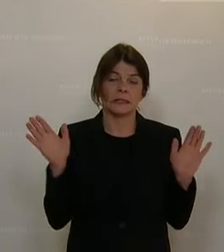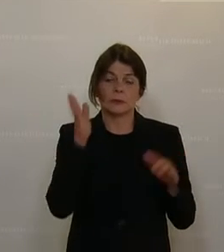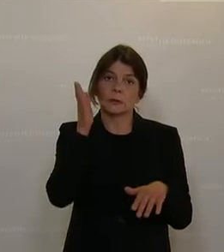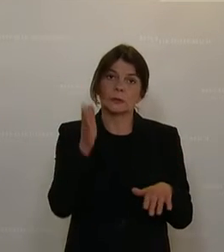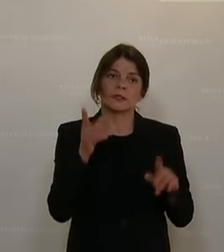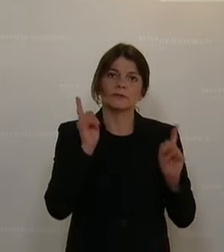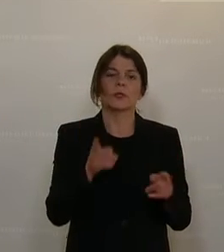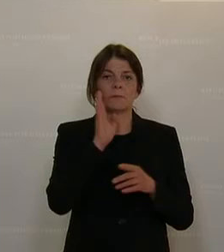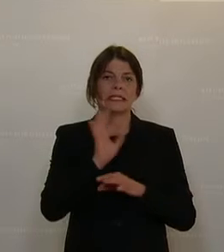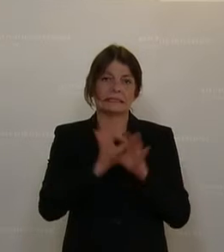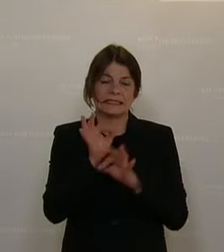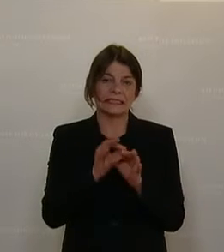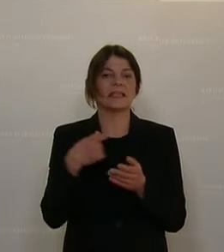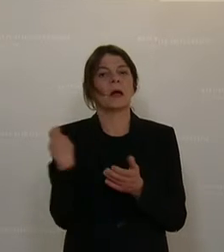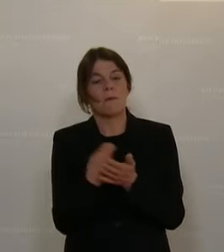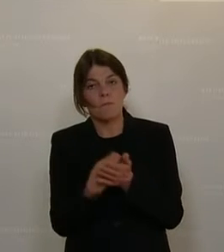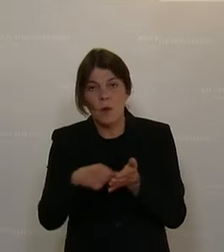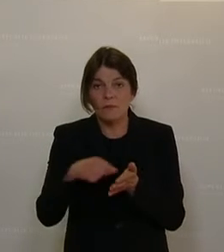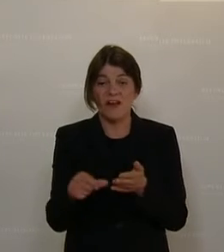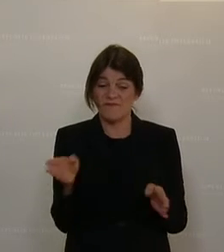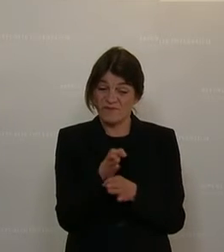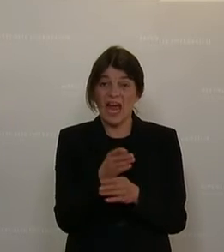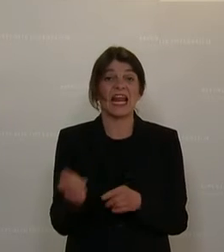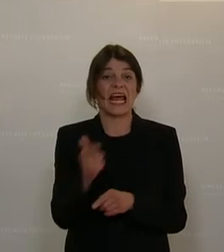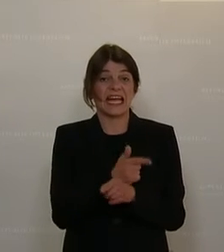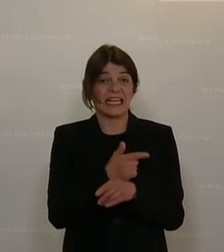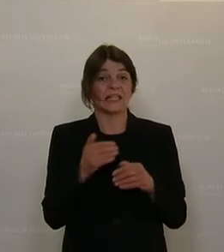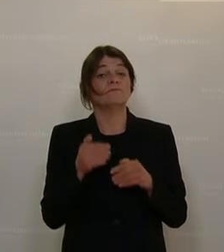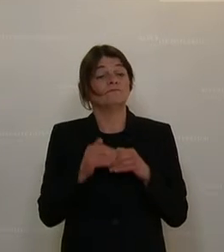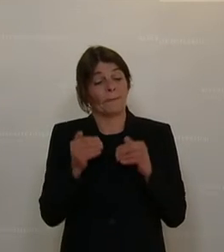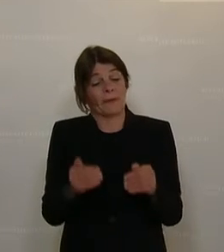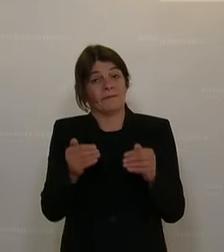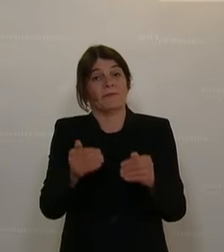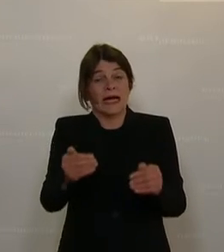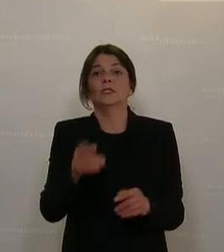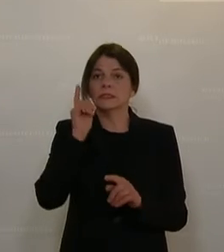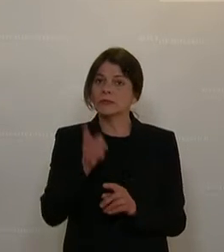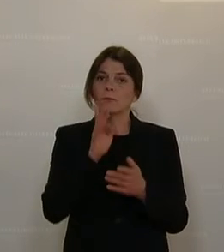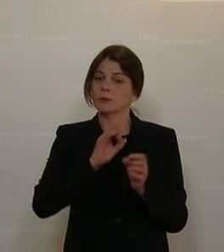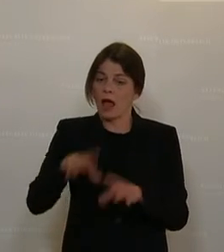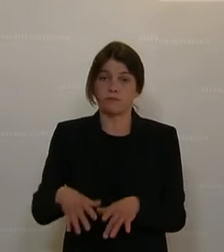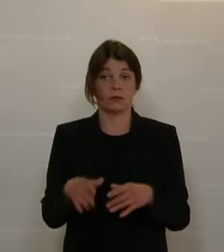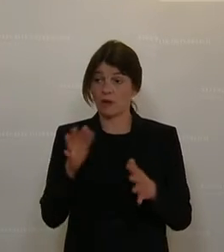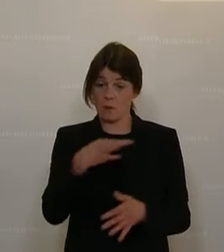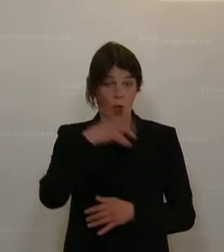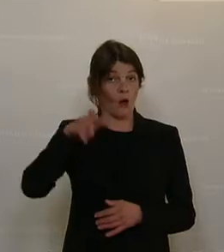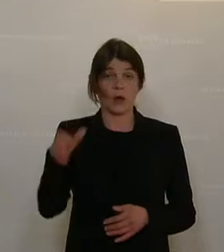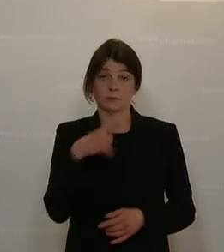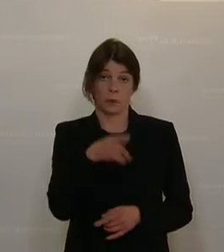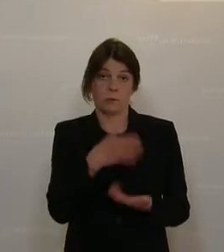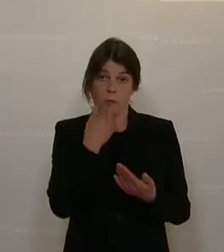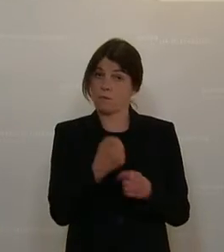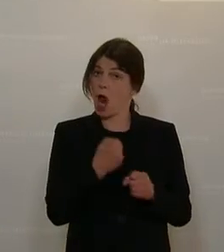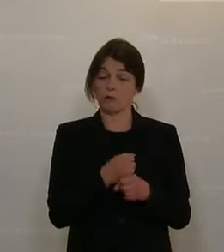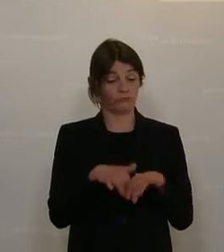zukünftig die Zinsen, Spesen und auch die Gebühren während der Kreditstundungen ausgesetzt werden. Leider sagen wir viele Betroffene, es passiert nicht.